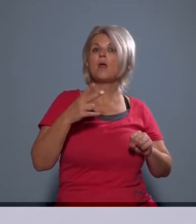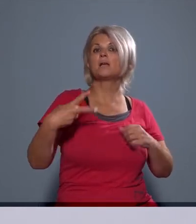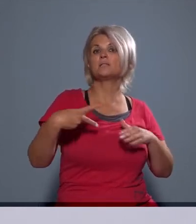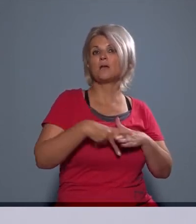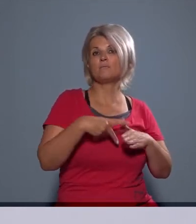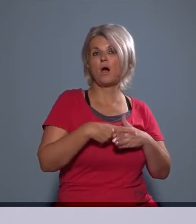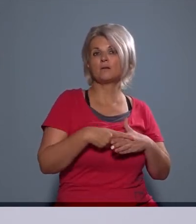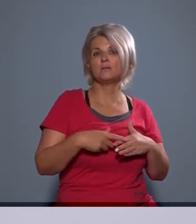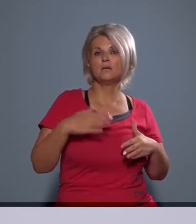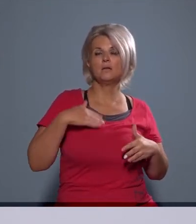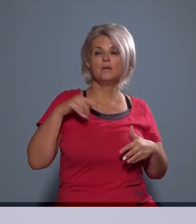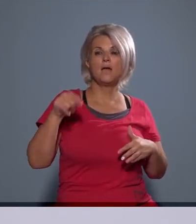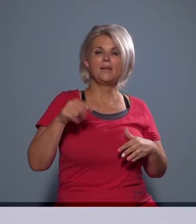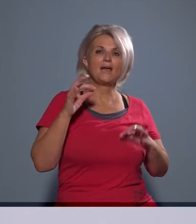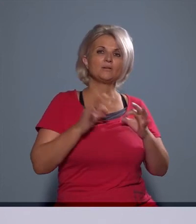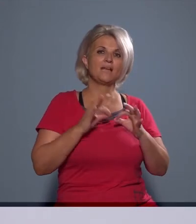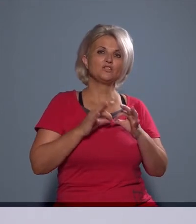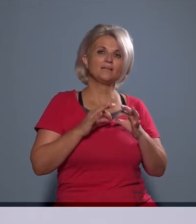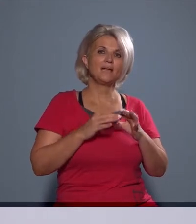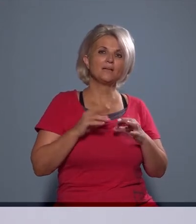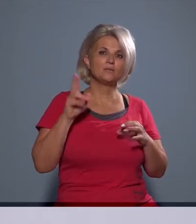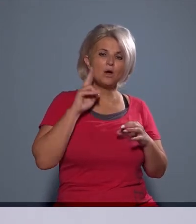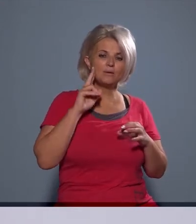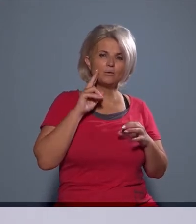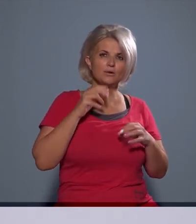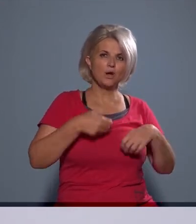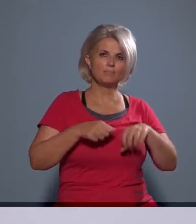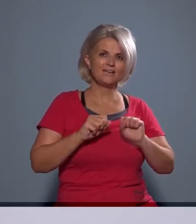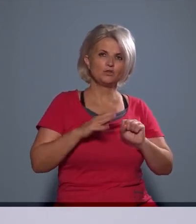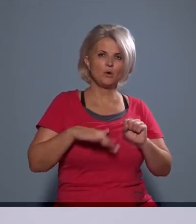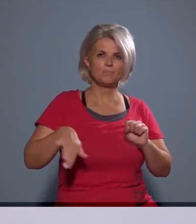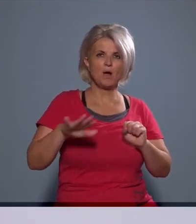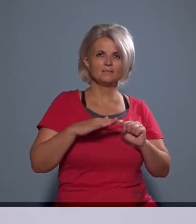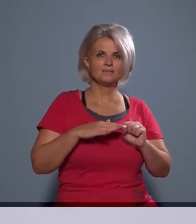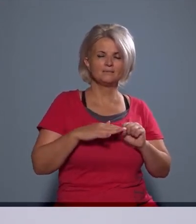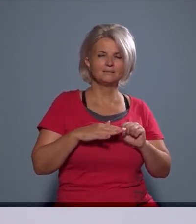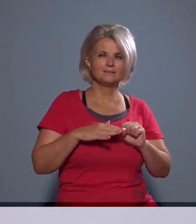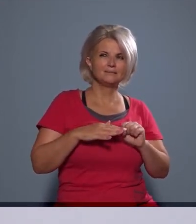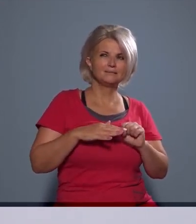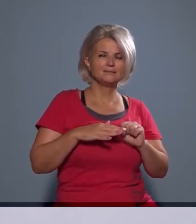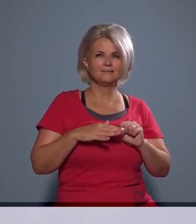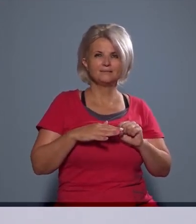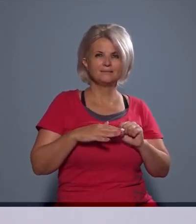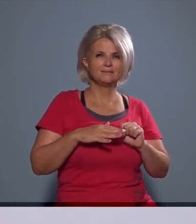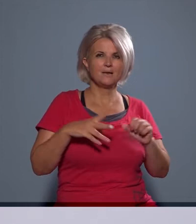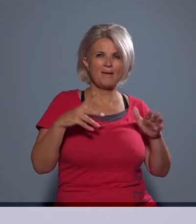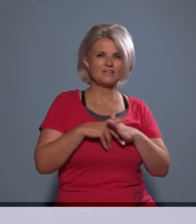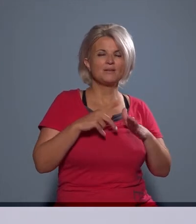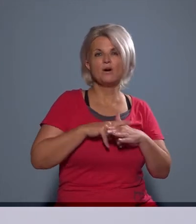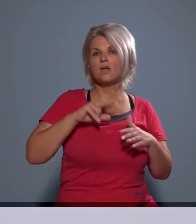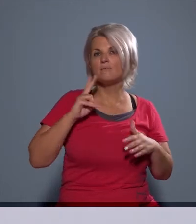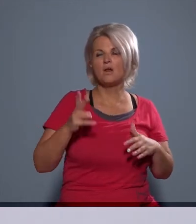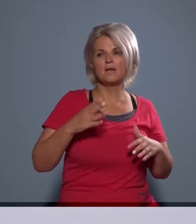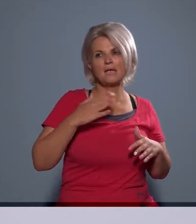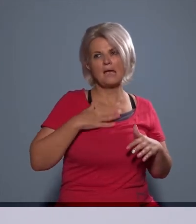a klasszikus esete az, amikor magában a birtokban létet zavarja meg valaki, akár